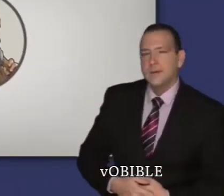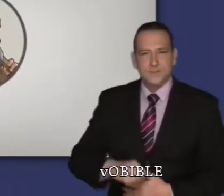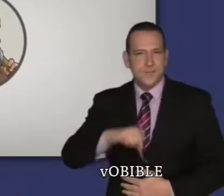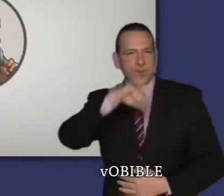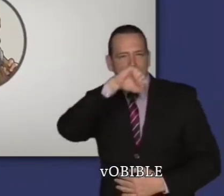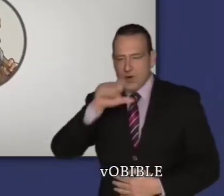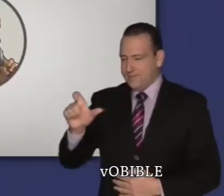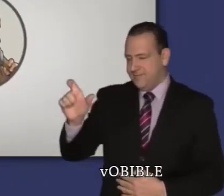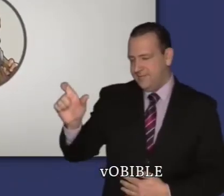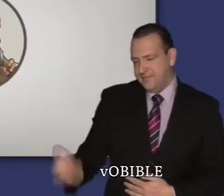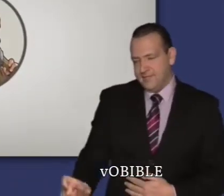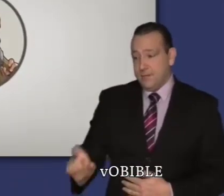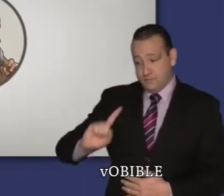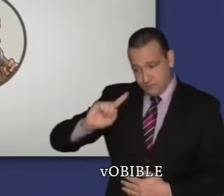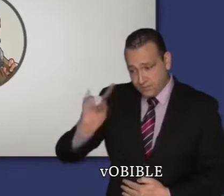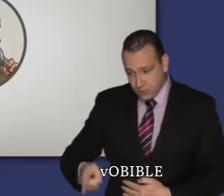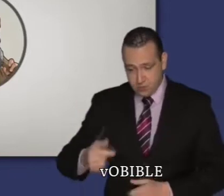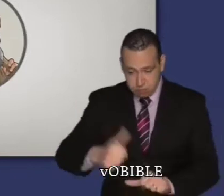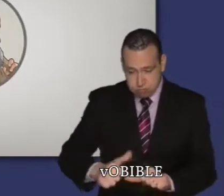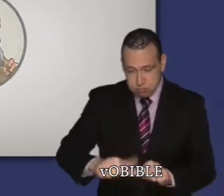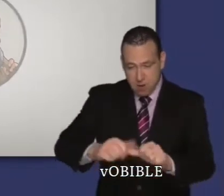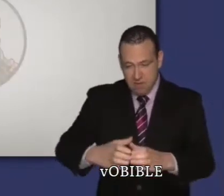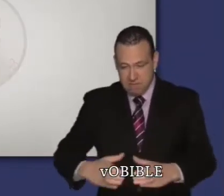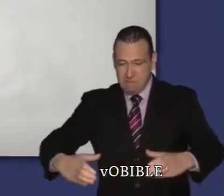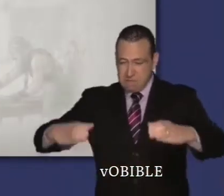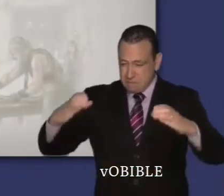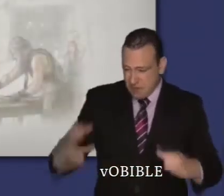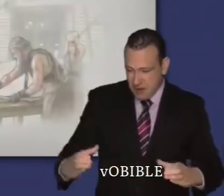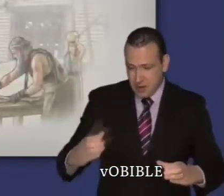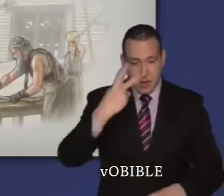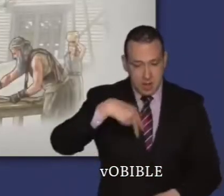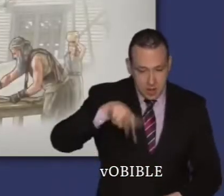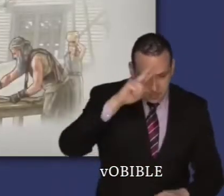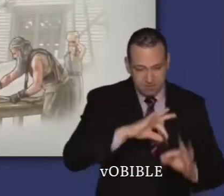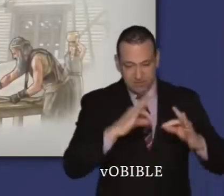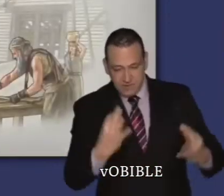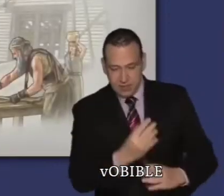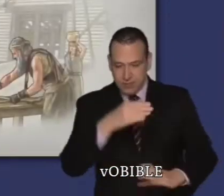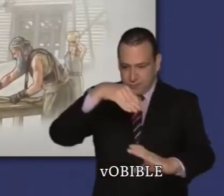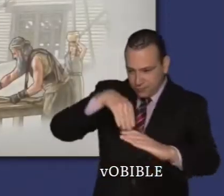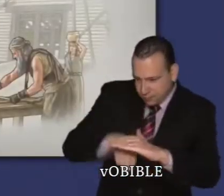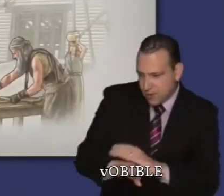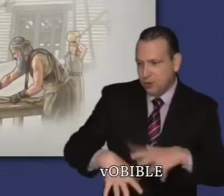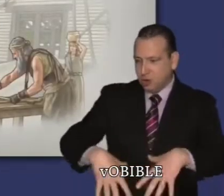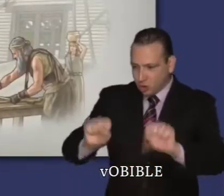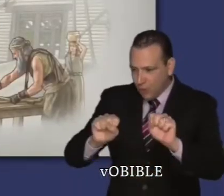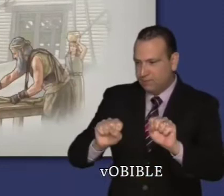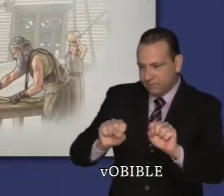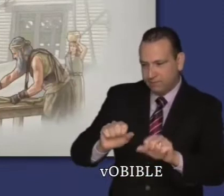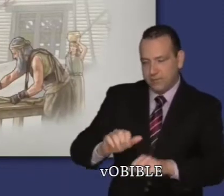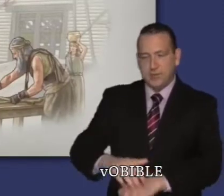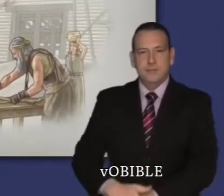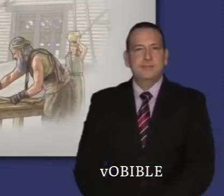Cependant, comme Noé a son approbation, Dieu lui demande de construire une arche pour sauver sa famille ainsi que les différentes espèces